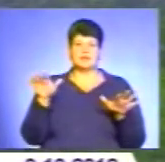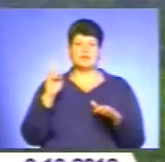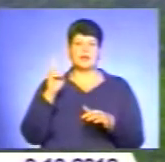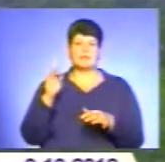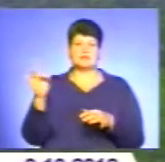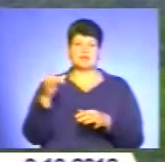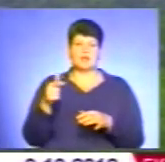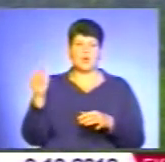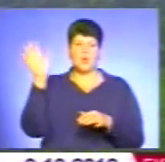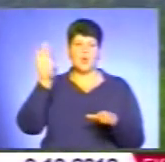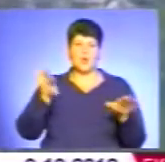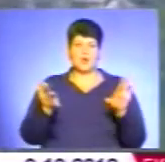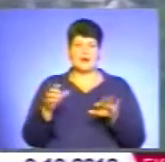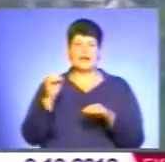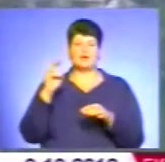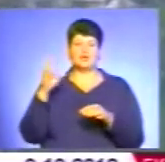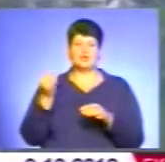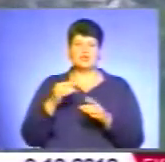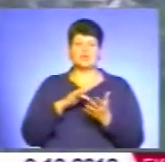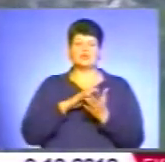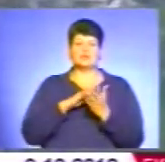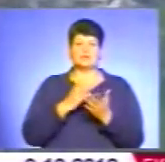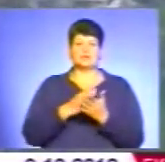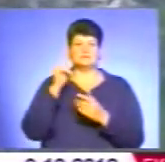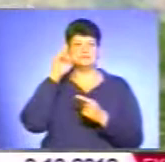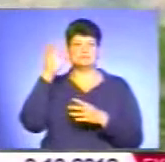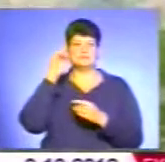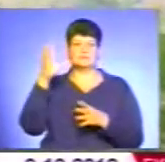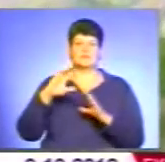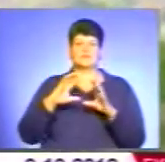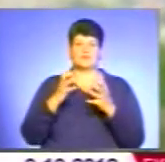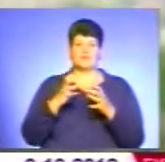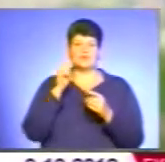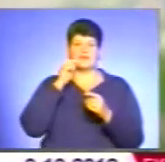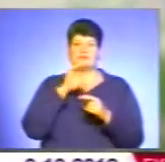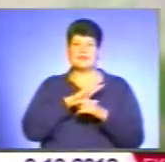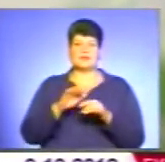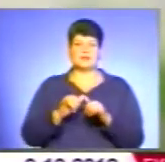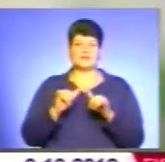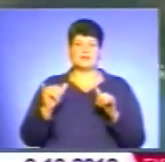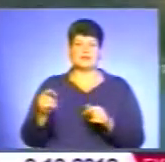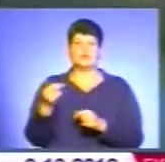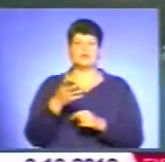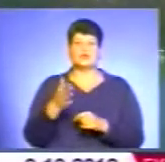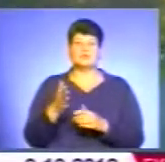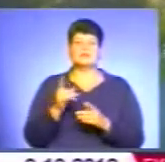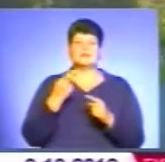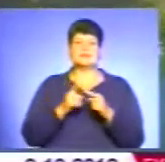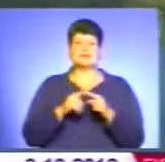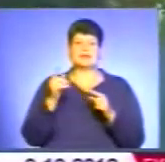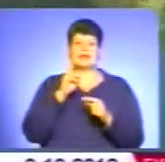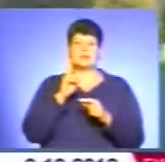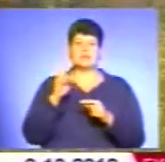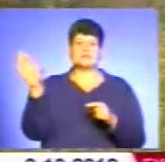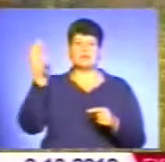Екологічний туризм стає дедалі популярнішим у світі. В Україні він не розвинутий. На Тернопільщині лише Кременецькі гори